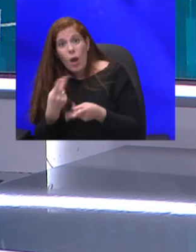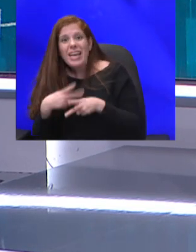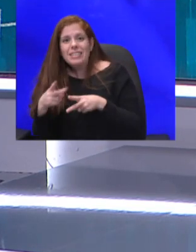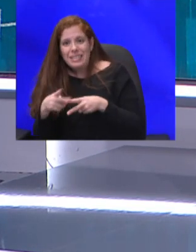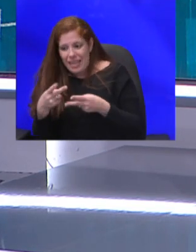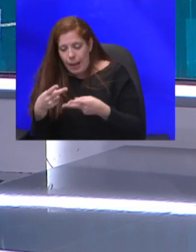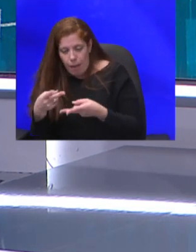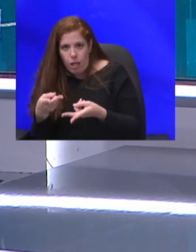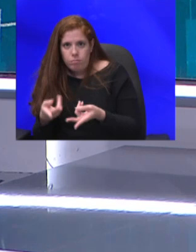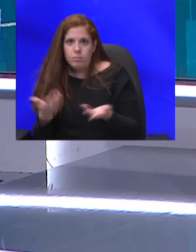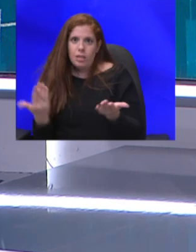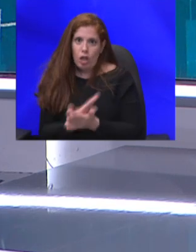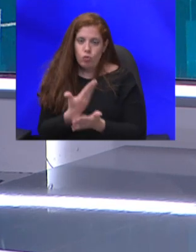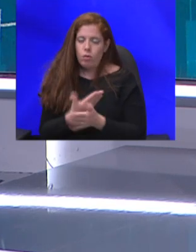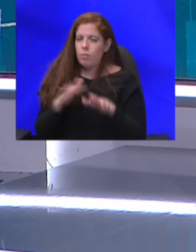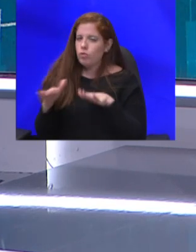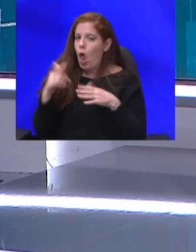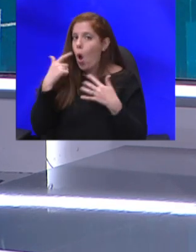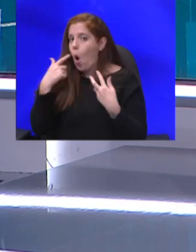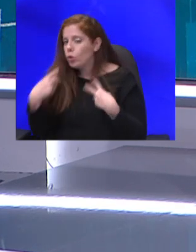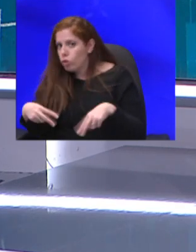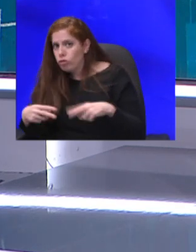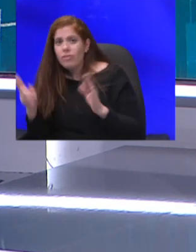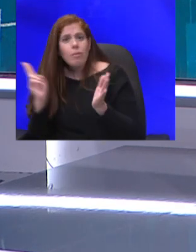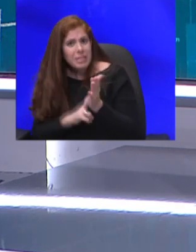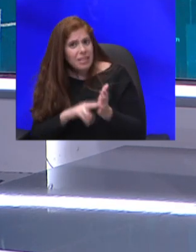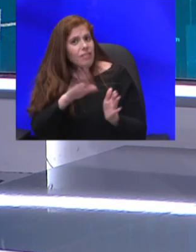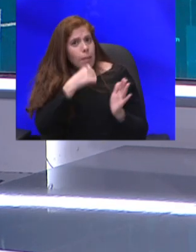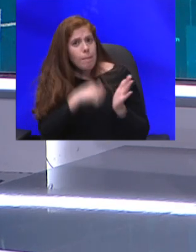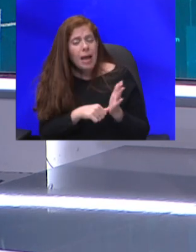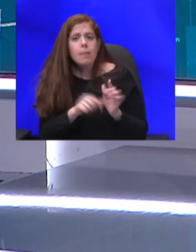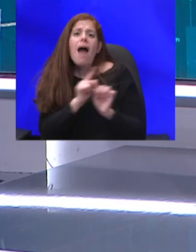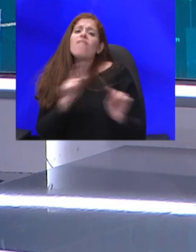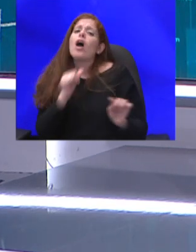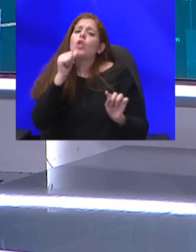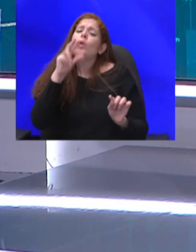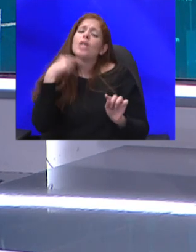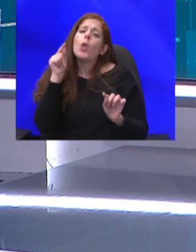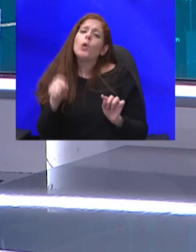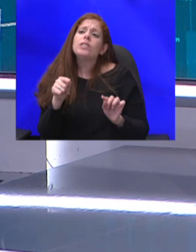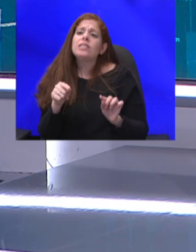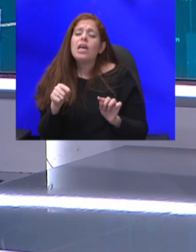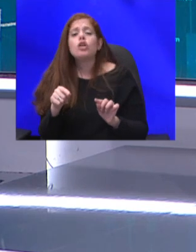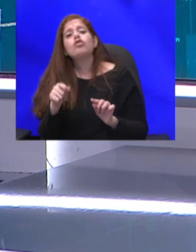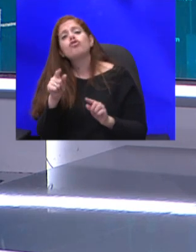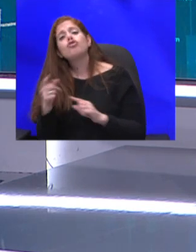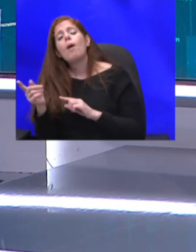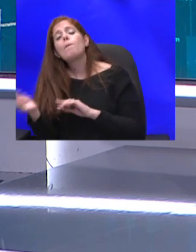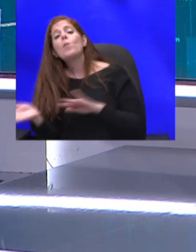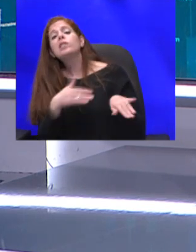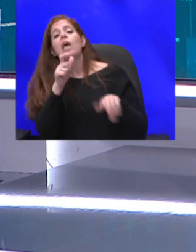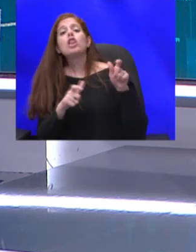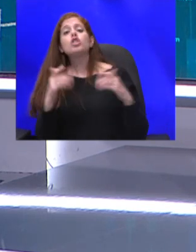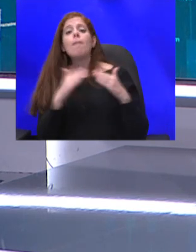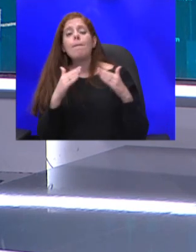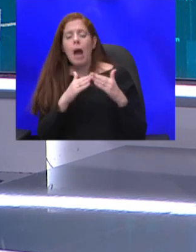מאוד חוששת מהתסריט הזה ובצדק וגם הבנקים אף אחד לא רוצה להיות זה שמפנה אנשים מהבית שלהם בעיצומו של משבר כלכלי אגב,